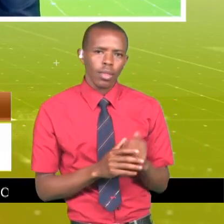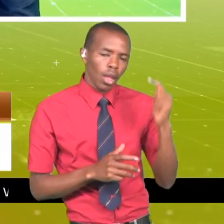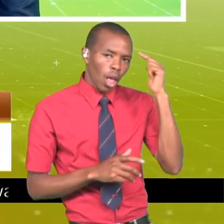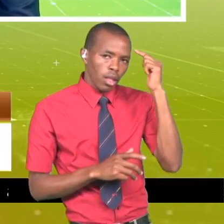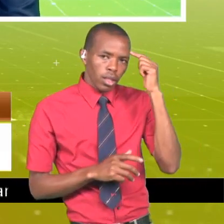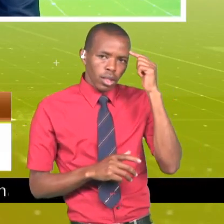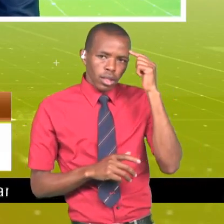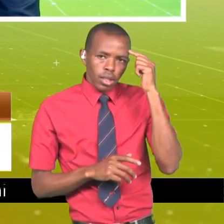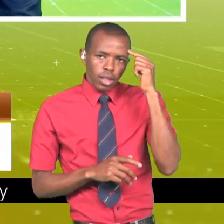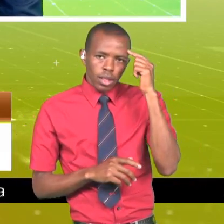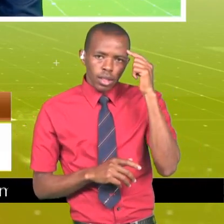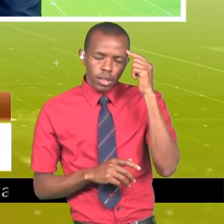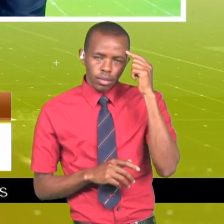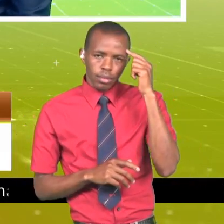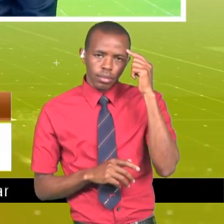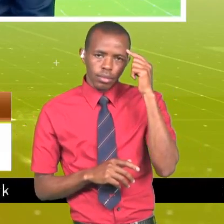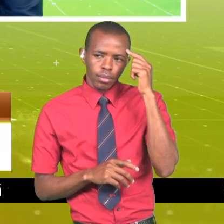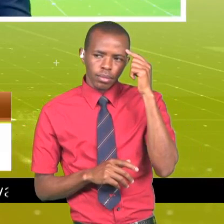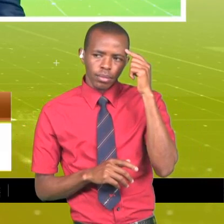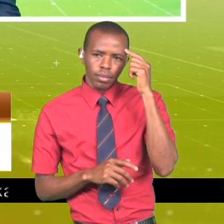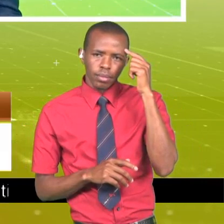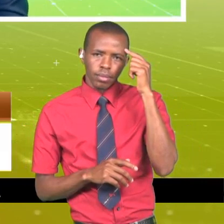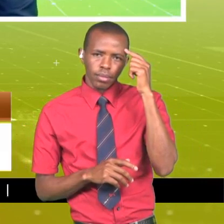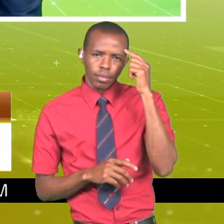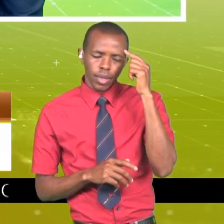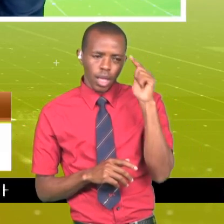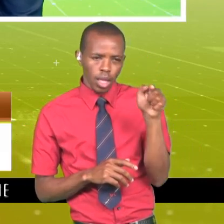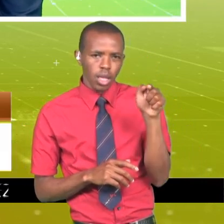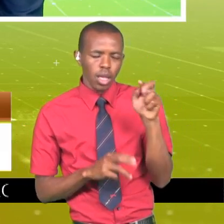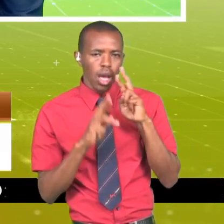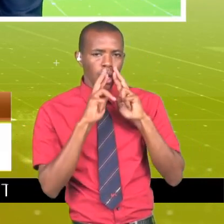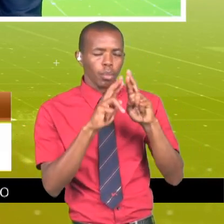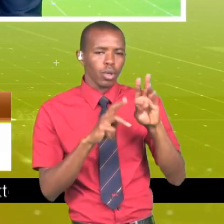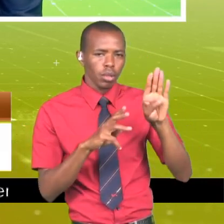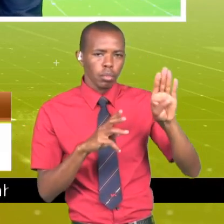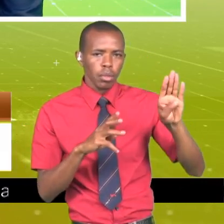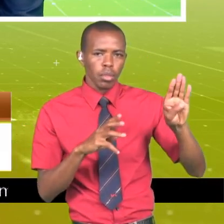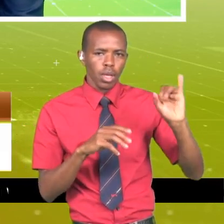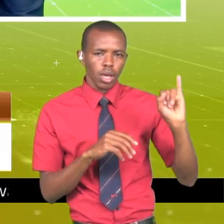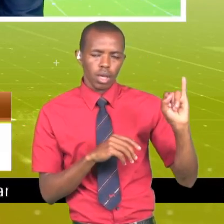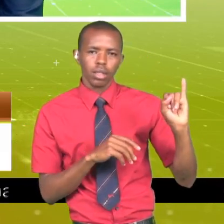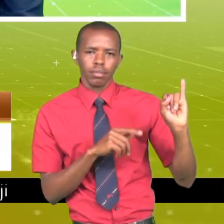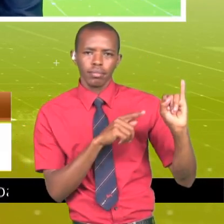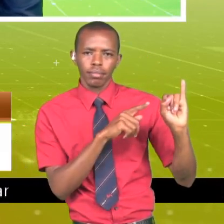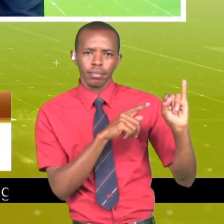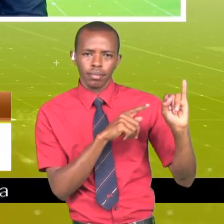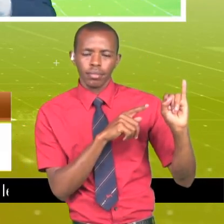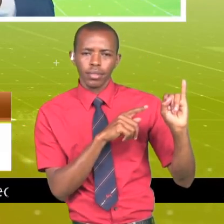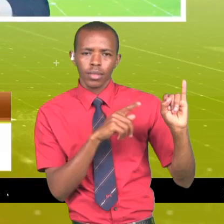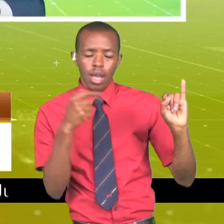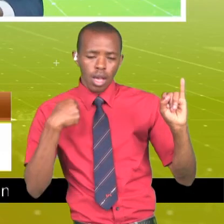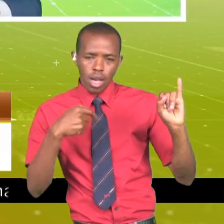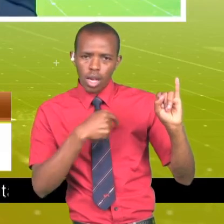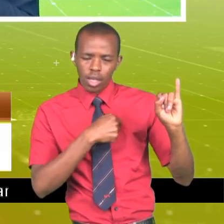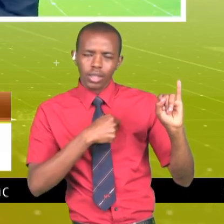katika hii report ya BBI, hawa ama sisi